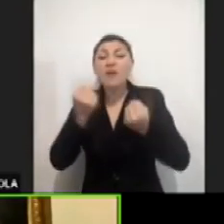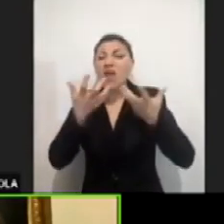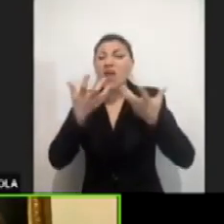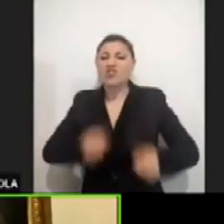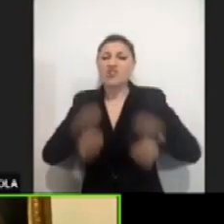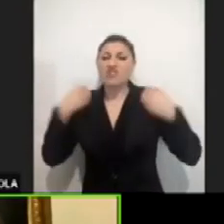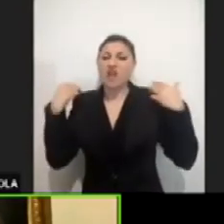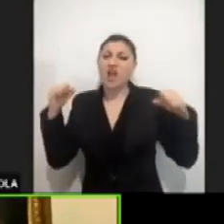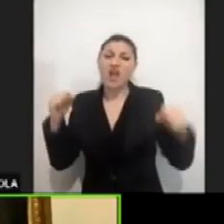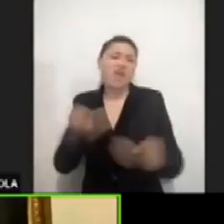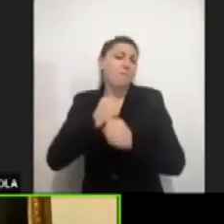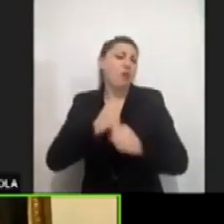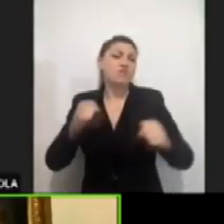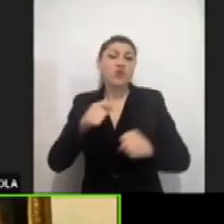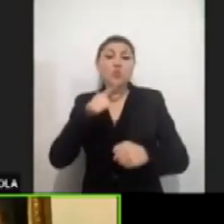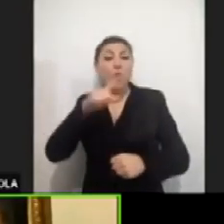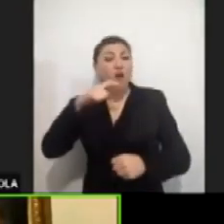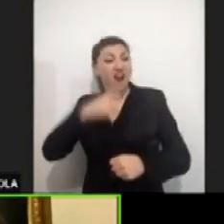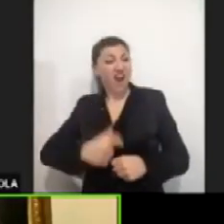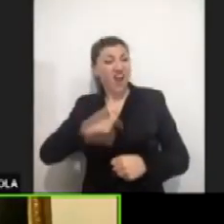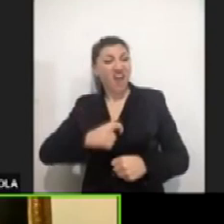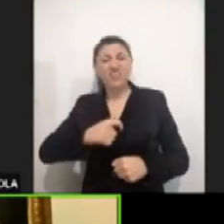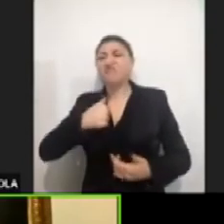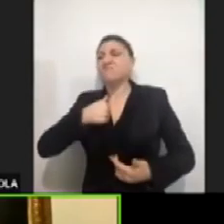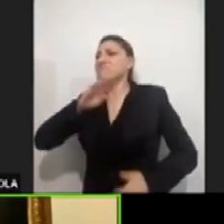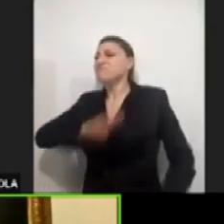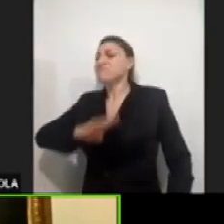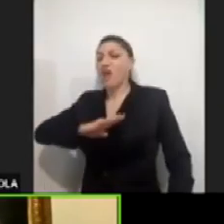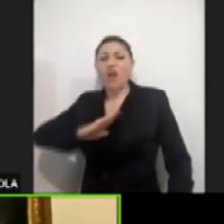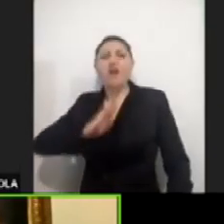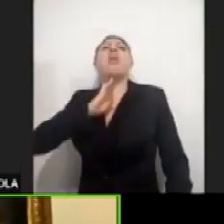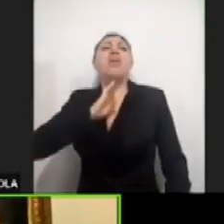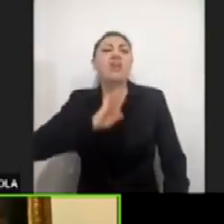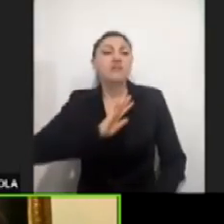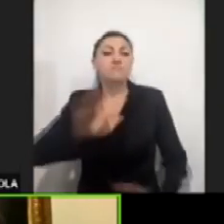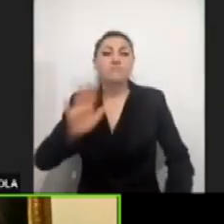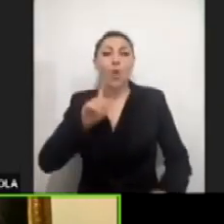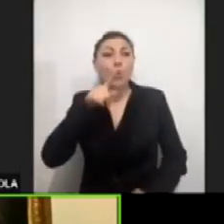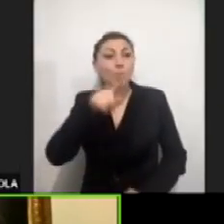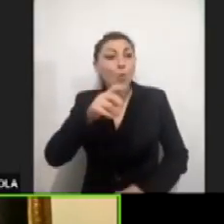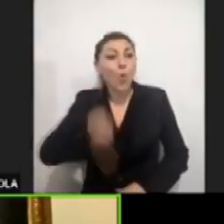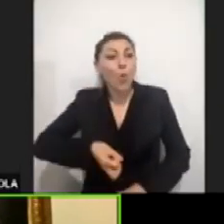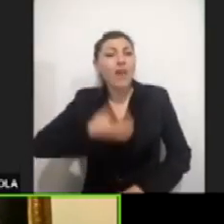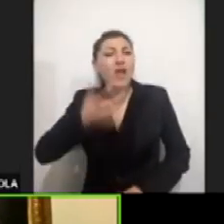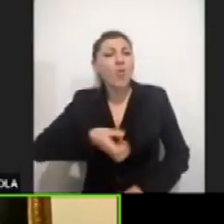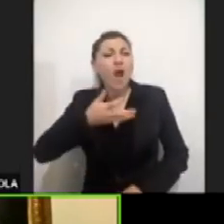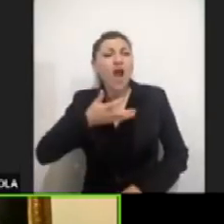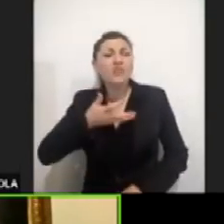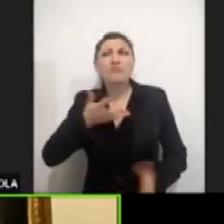carattere è insopportabile, il tuo linguaggio è incomprensibile.